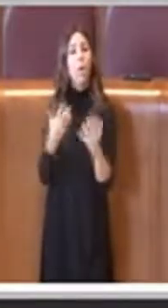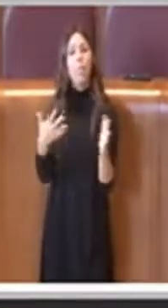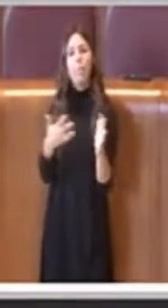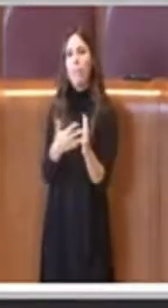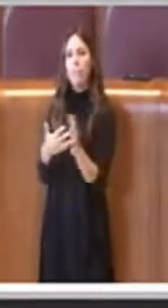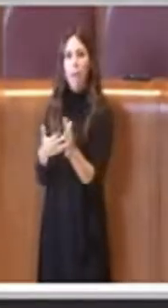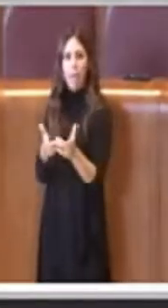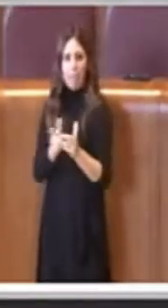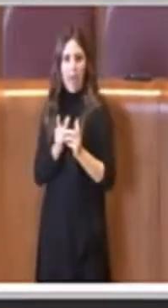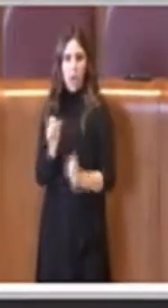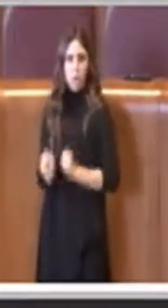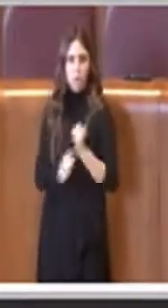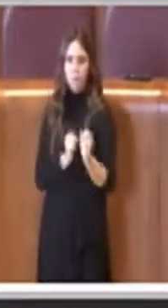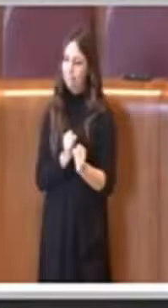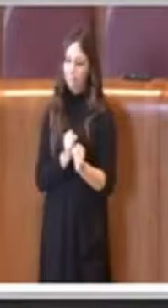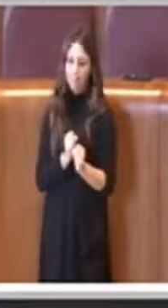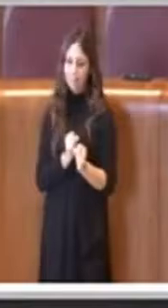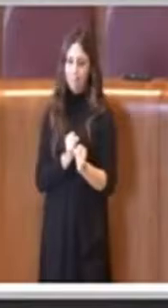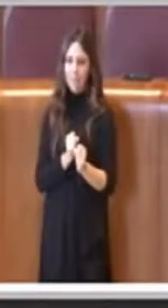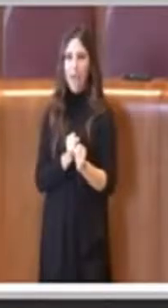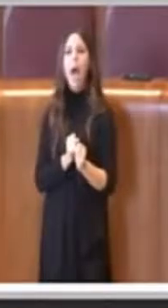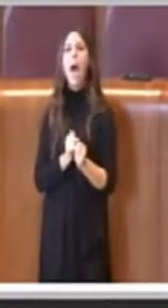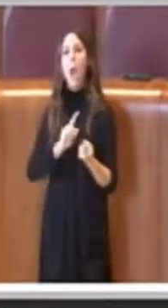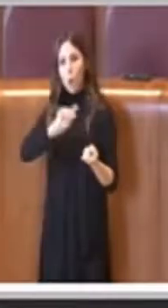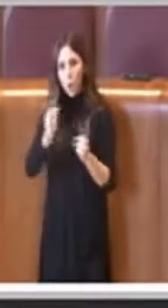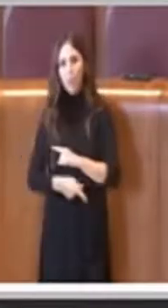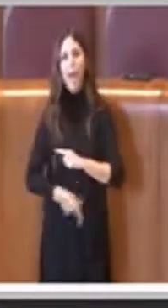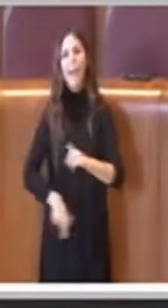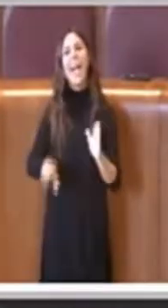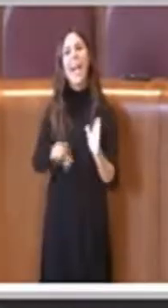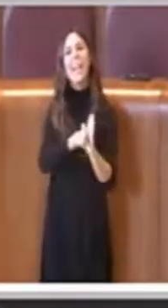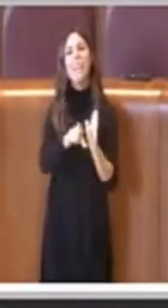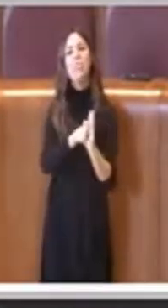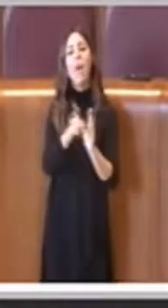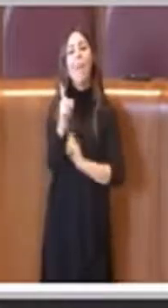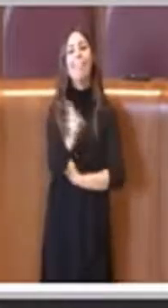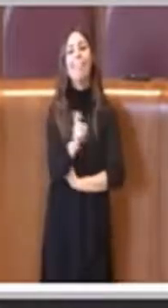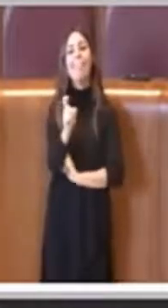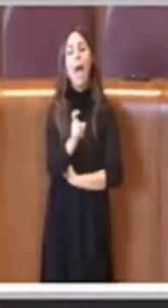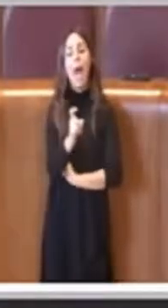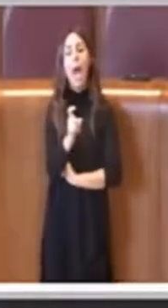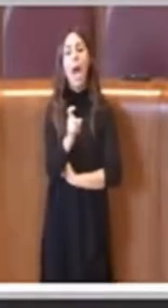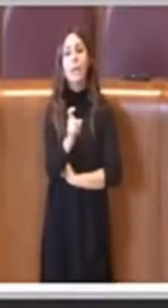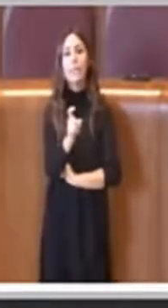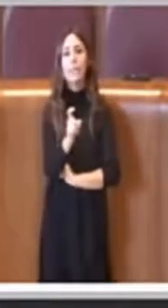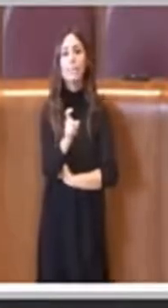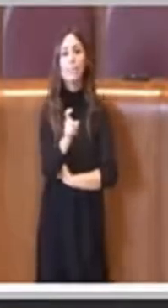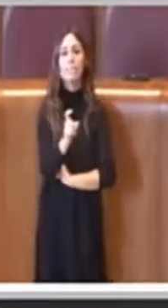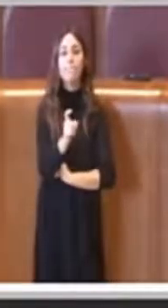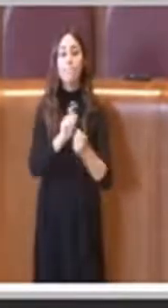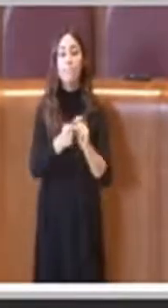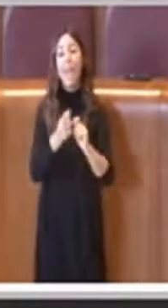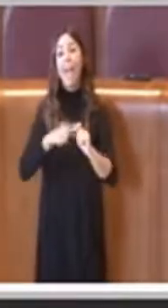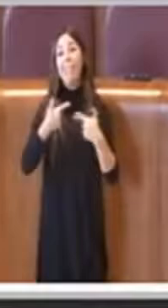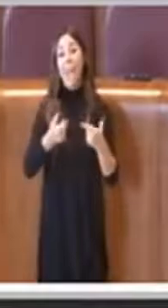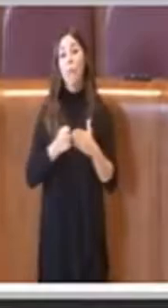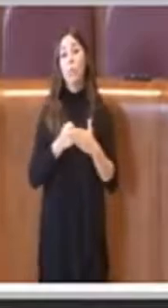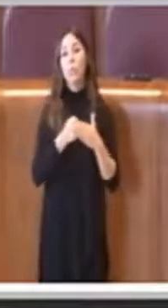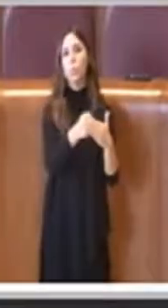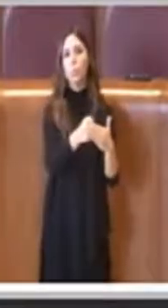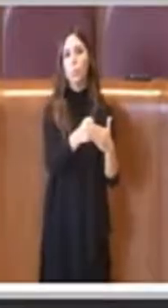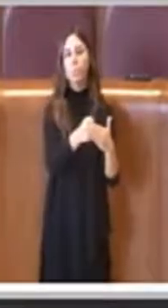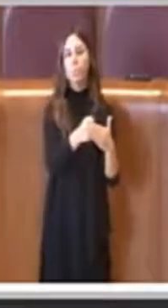Perciò la riconversione della licenza è sicuramente un supporto per